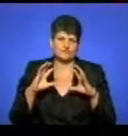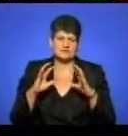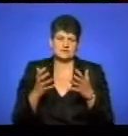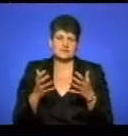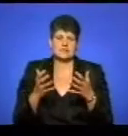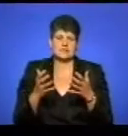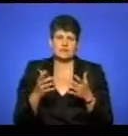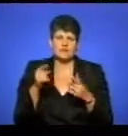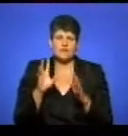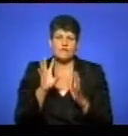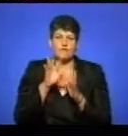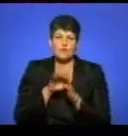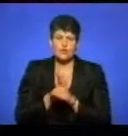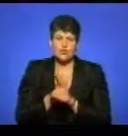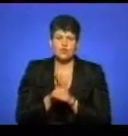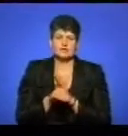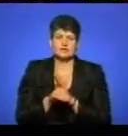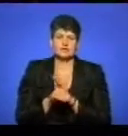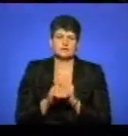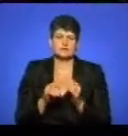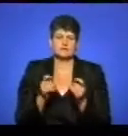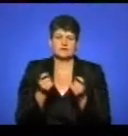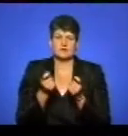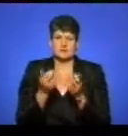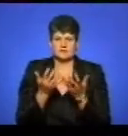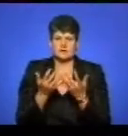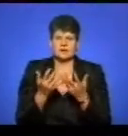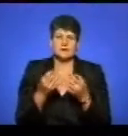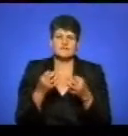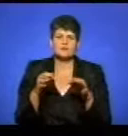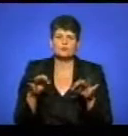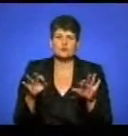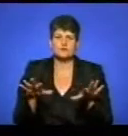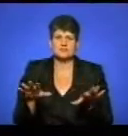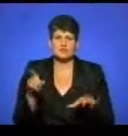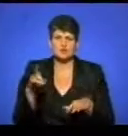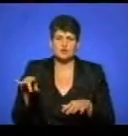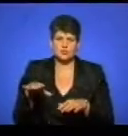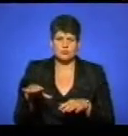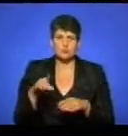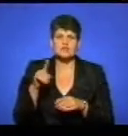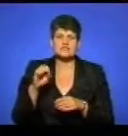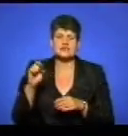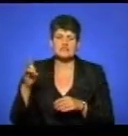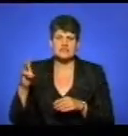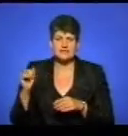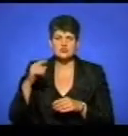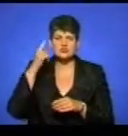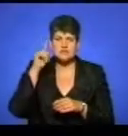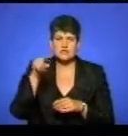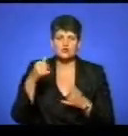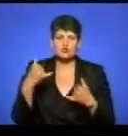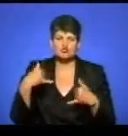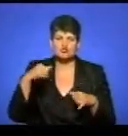до невеликої кількості відпустових міст Європи. Тобто про Зорваницю знають, про її чудо знають.